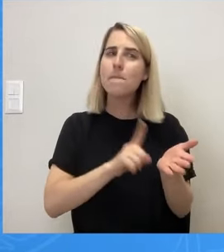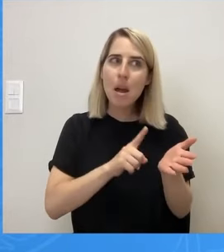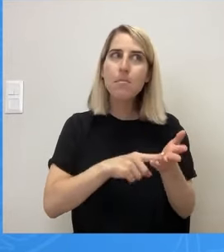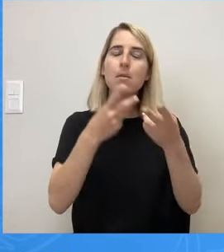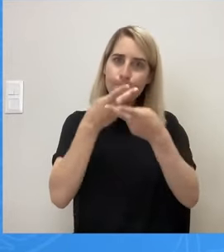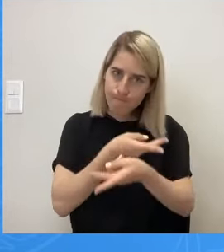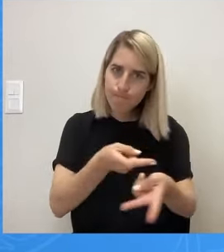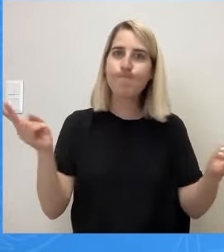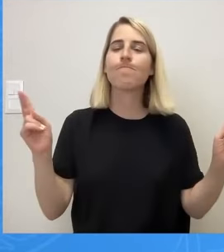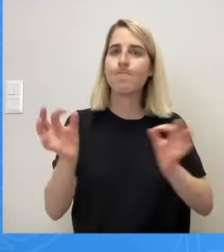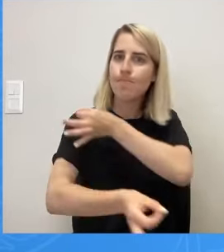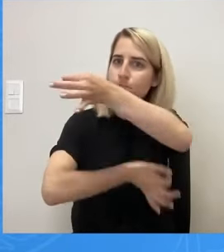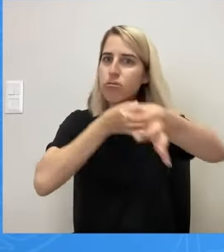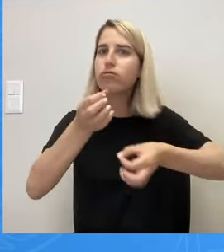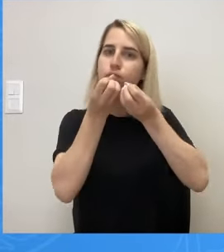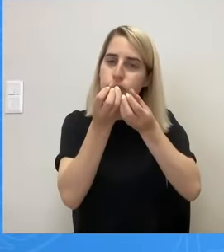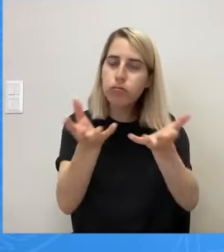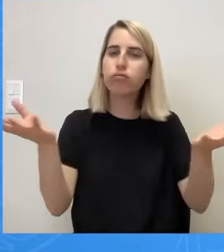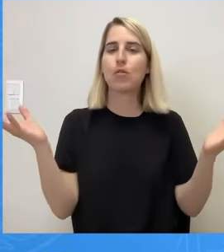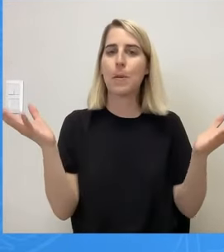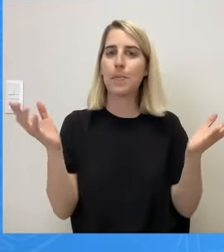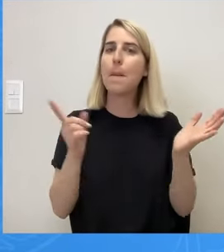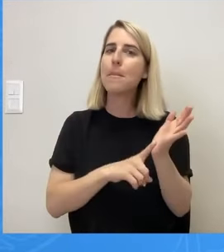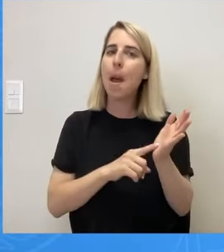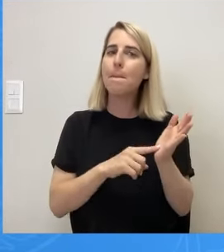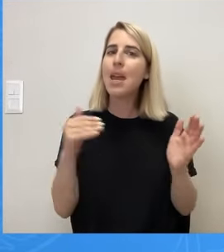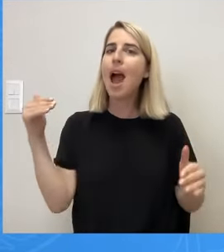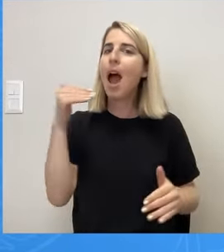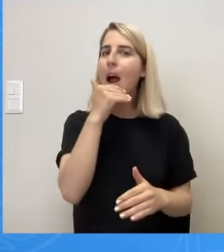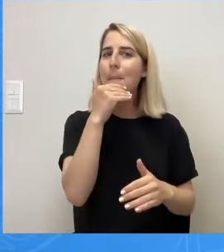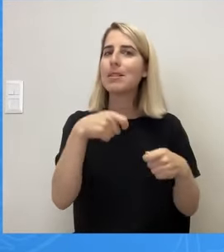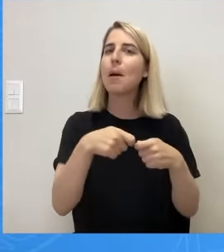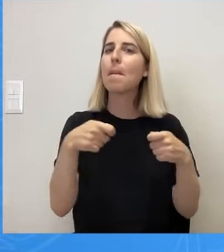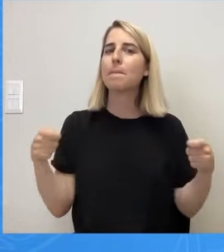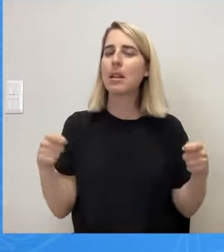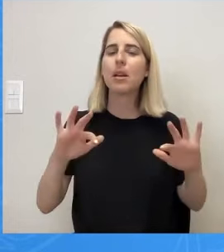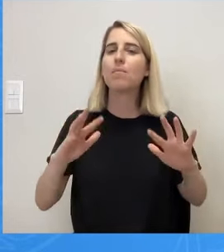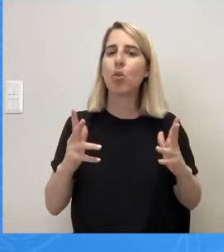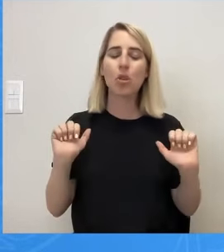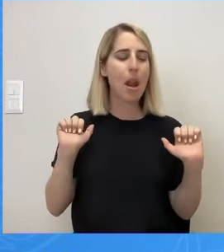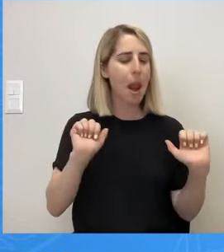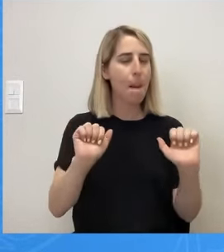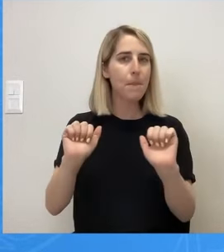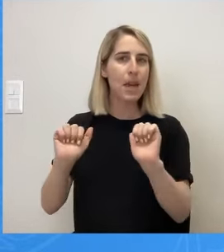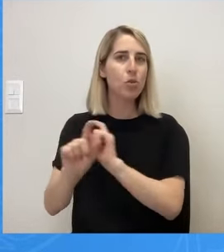να πάρουμε κάποια άμεσα μέτρα, είναι να πιέσουμε ενάντια στην υποστελέχωση των υπηρεσιών,